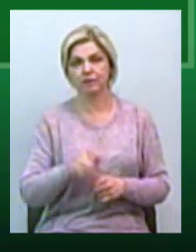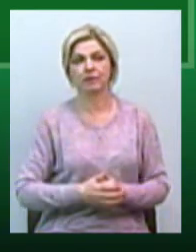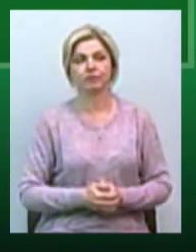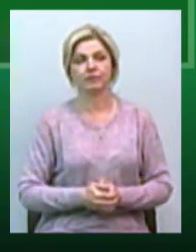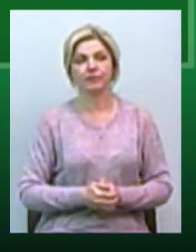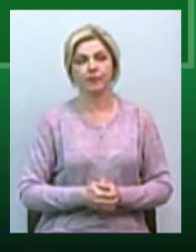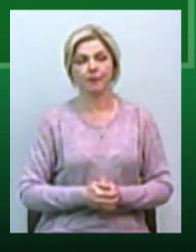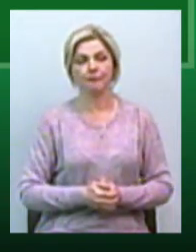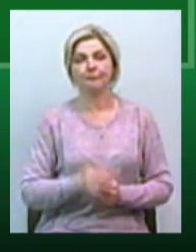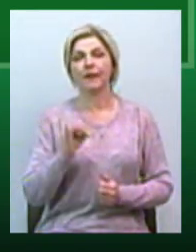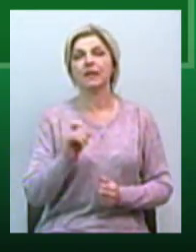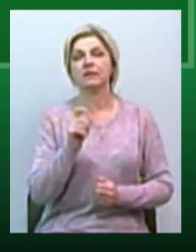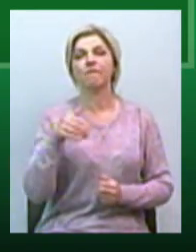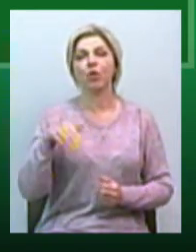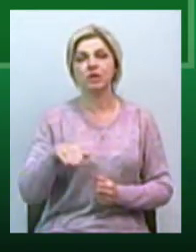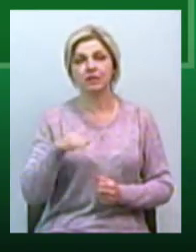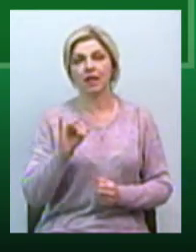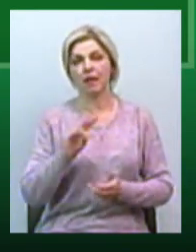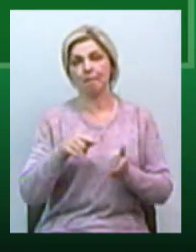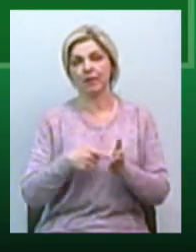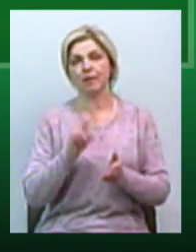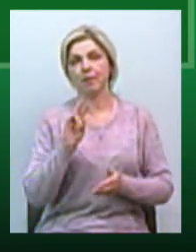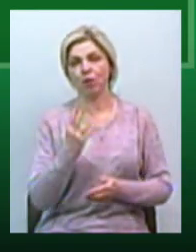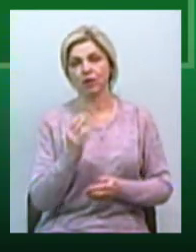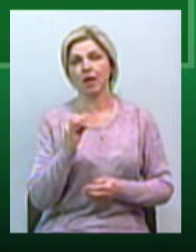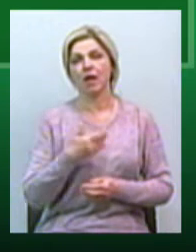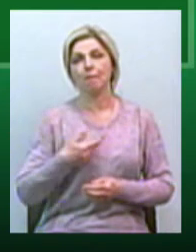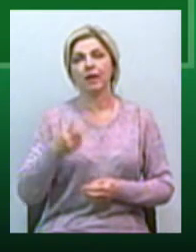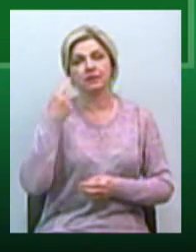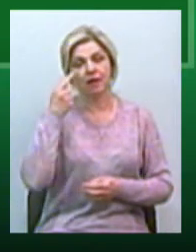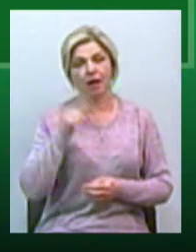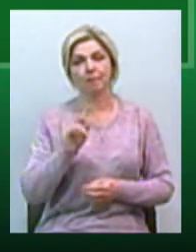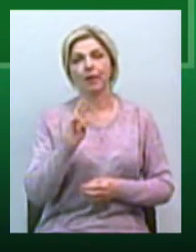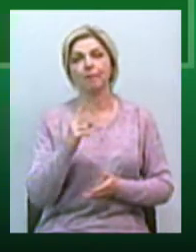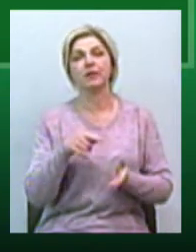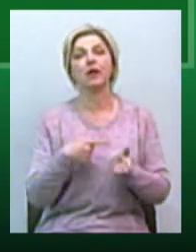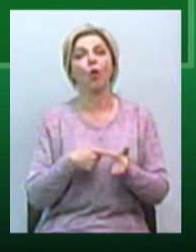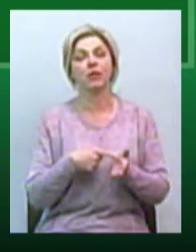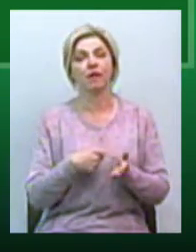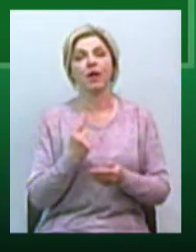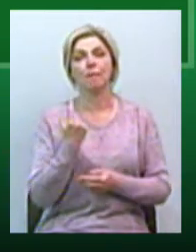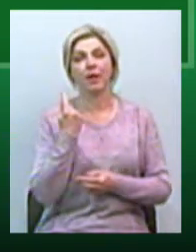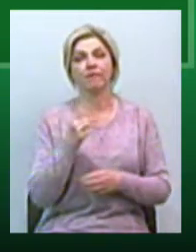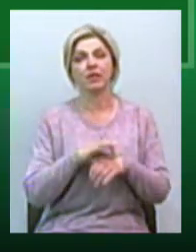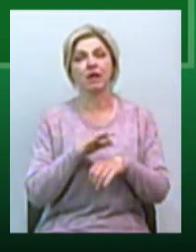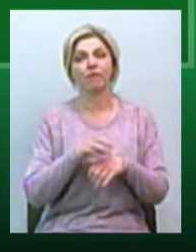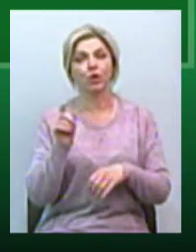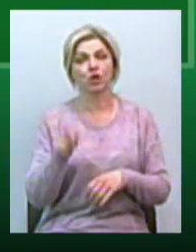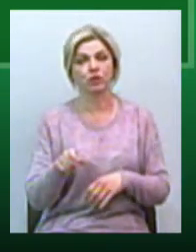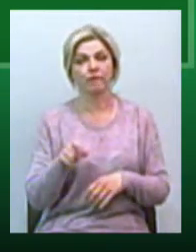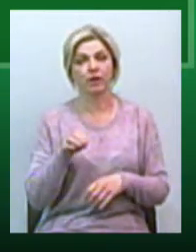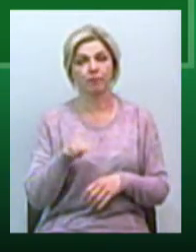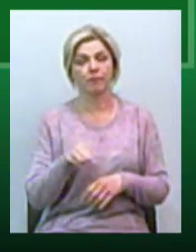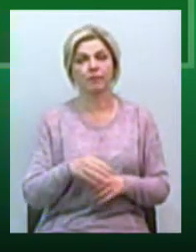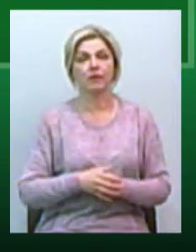Вознесенська та з міста Миколаєва. Ми знаємо, що в місті Миколаїві першим захворівшим є